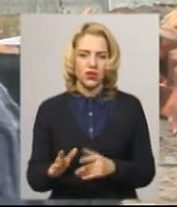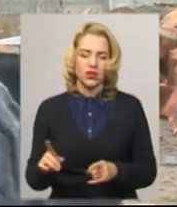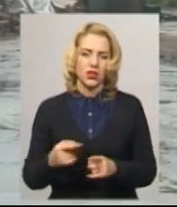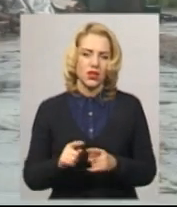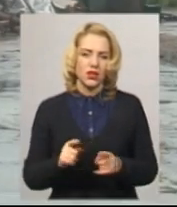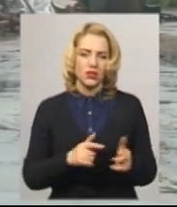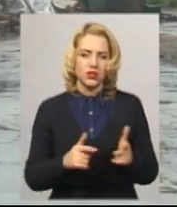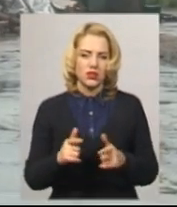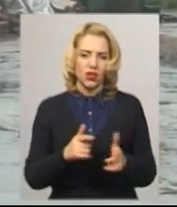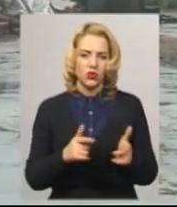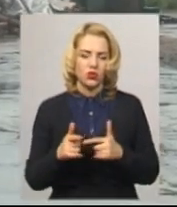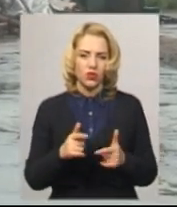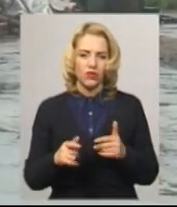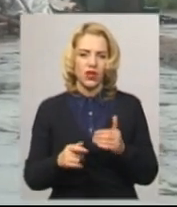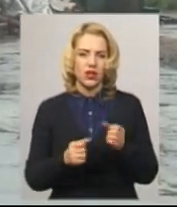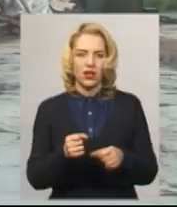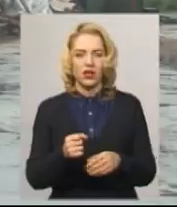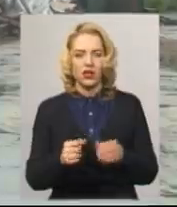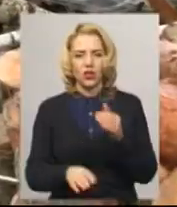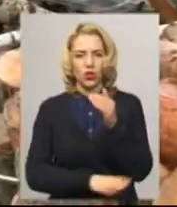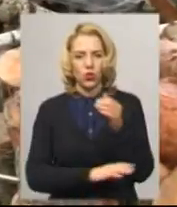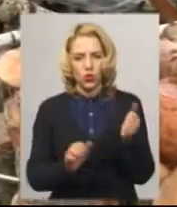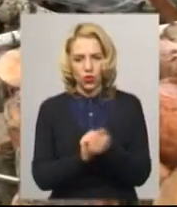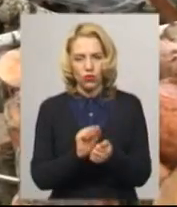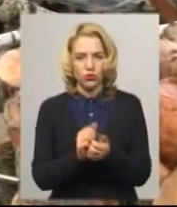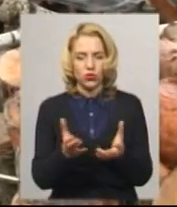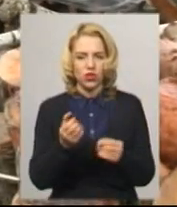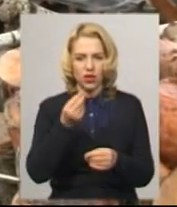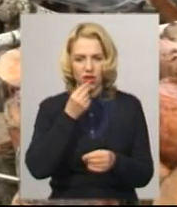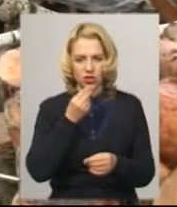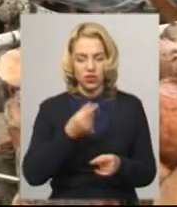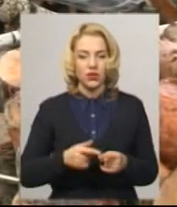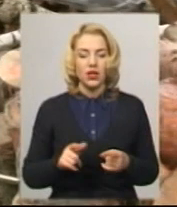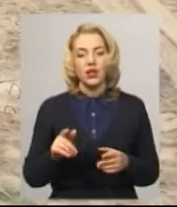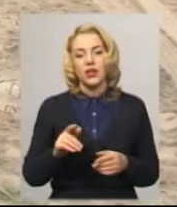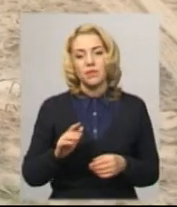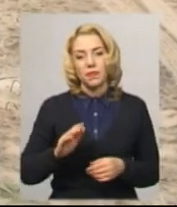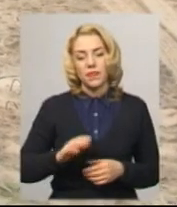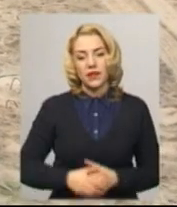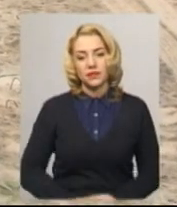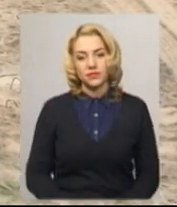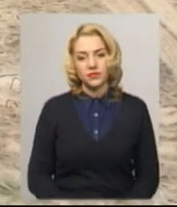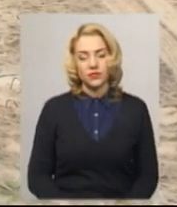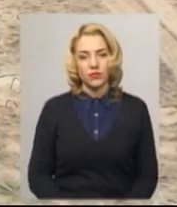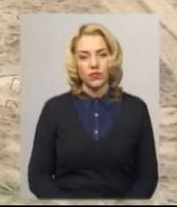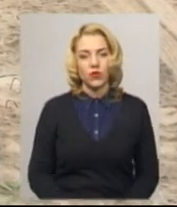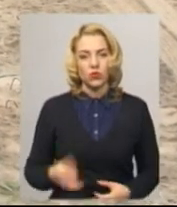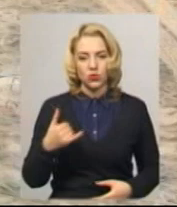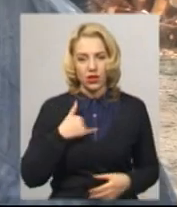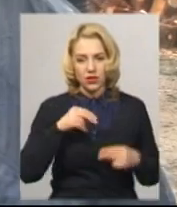заготовують дров, отримання харчів. Тісти варять у нас в штаті два